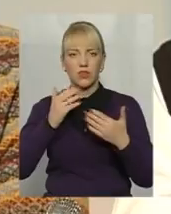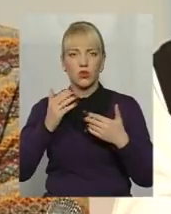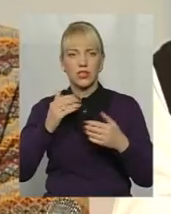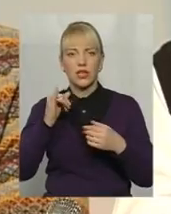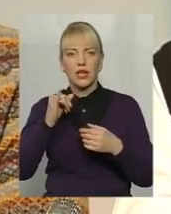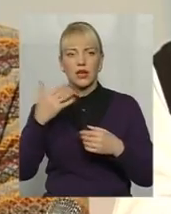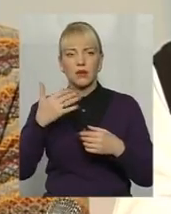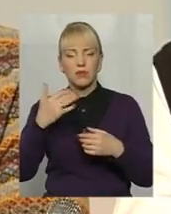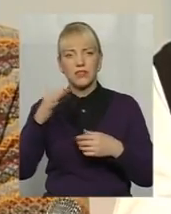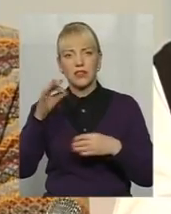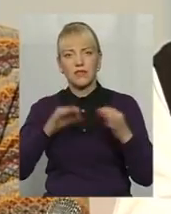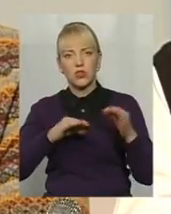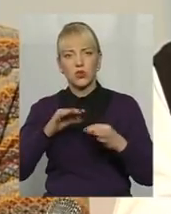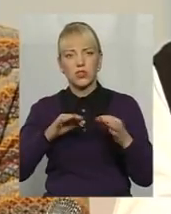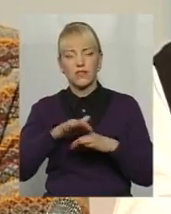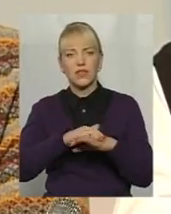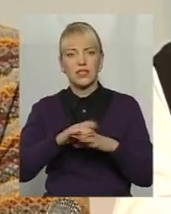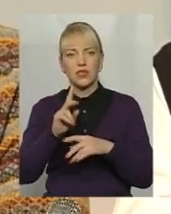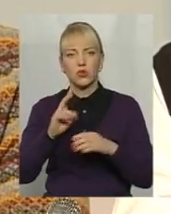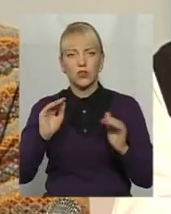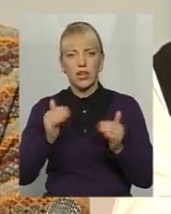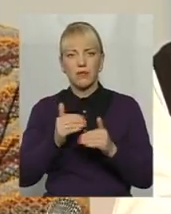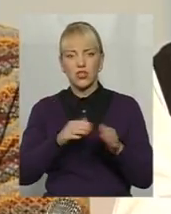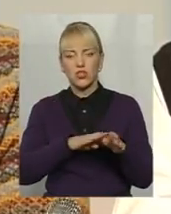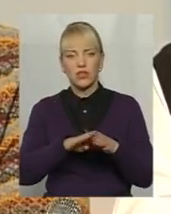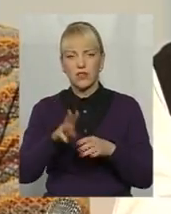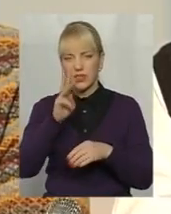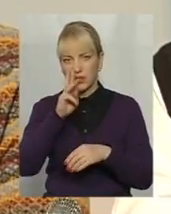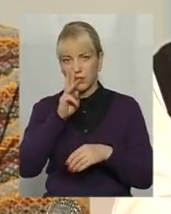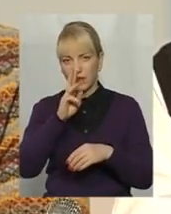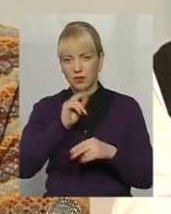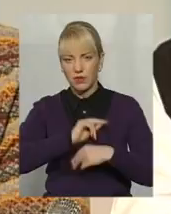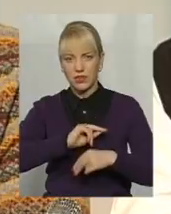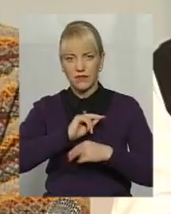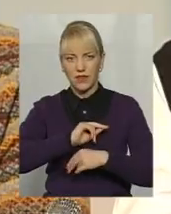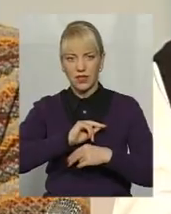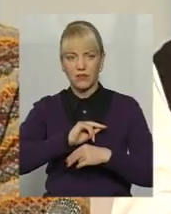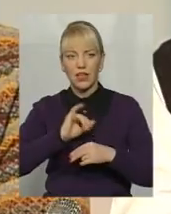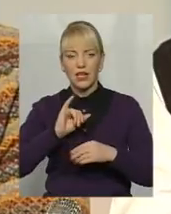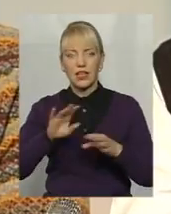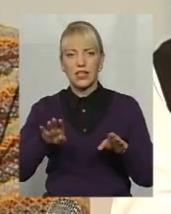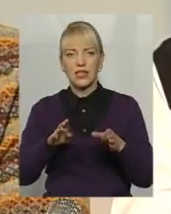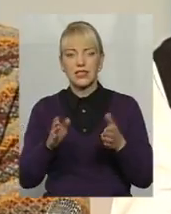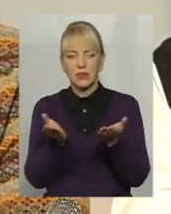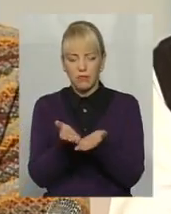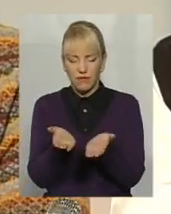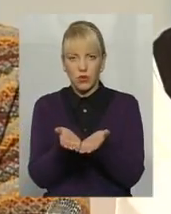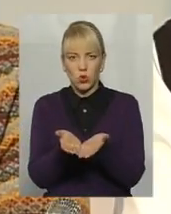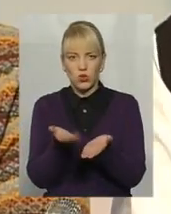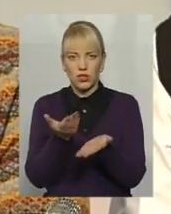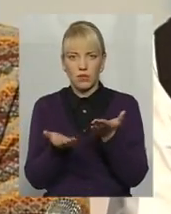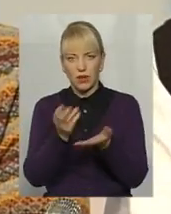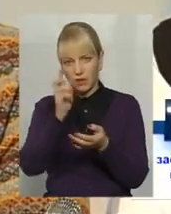населення, яке найнижчий рівень заробітної плати, працівників саме. І співвідношення, наприклад, в